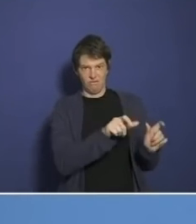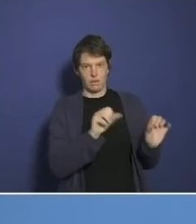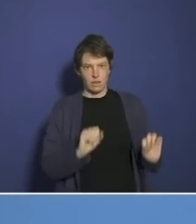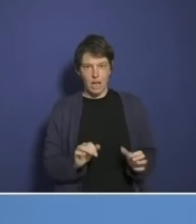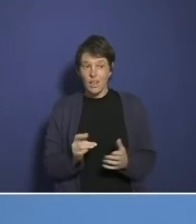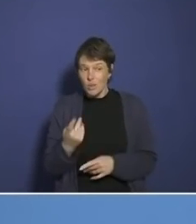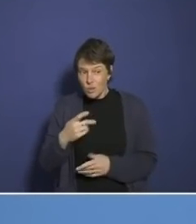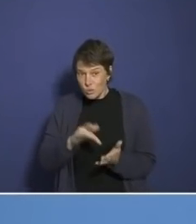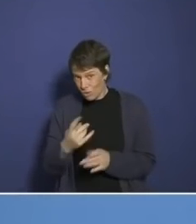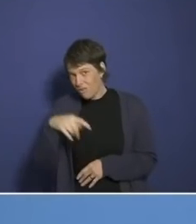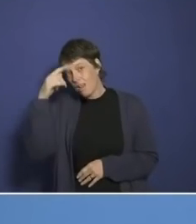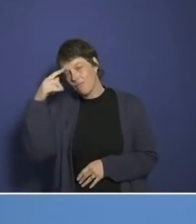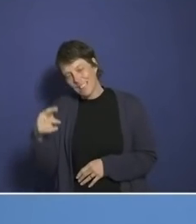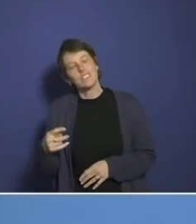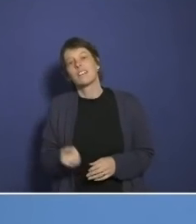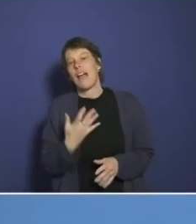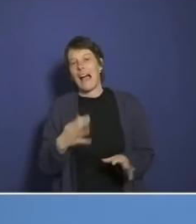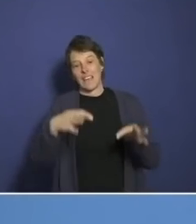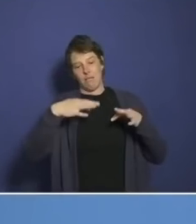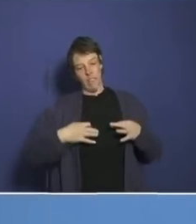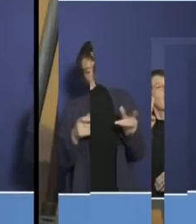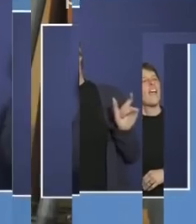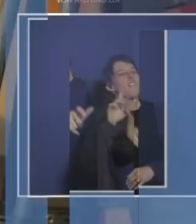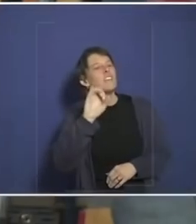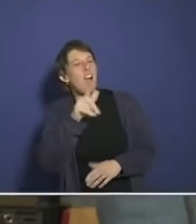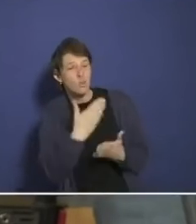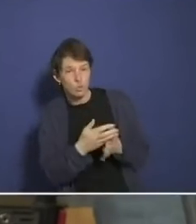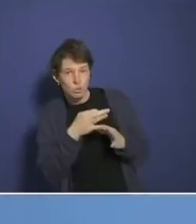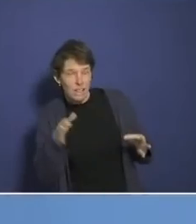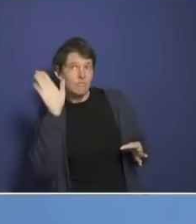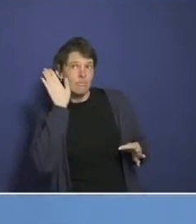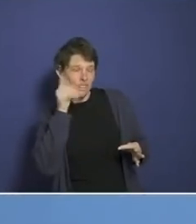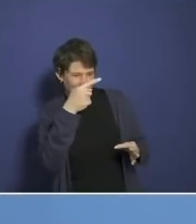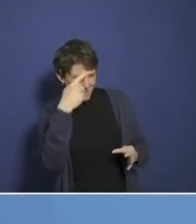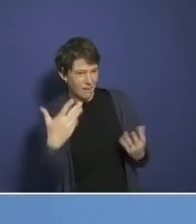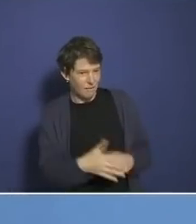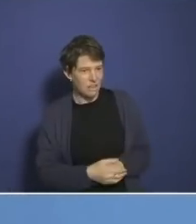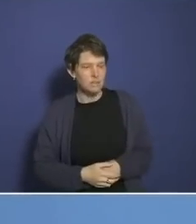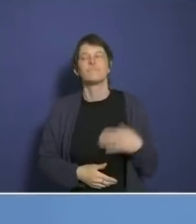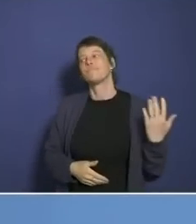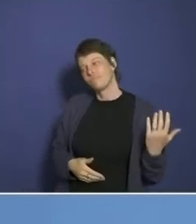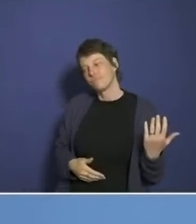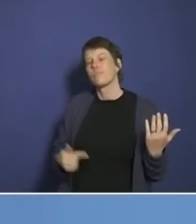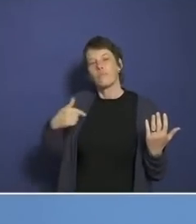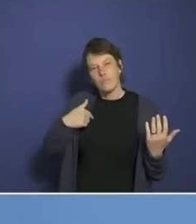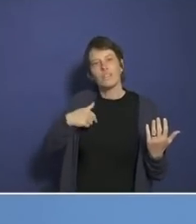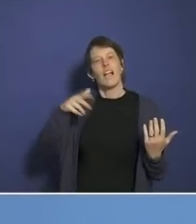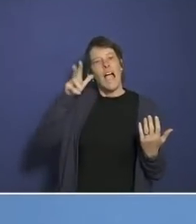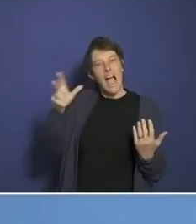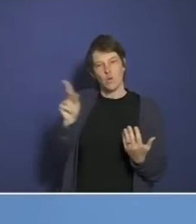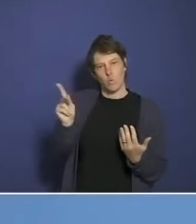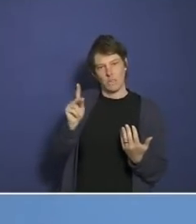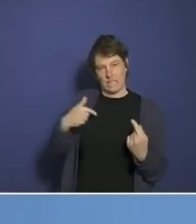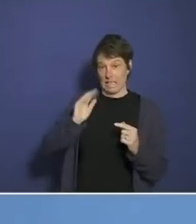Impfung kann nicht immer vor Infektion, vor Ansteckung schützen. Ja, zunächst, also ich habe ja Herrn Kubicki in meiner Rede